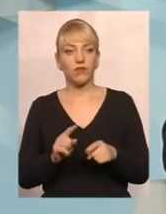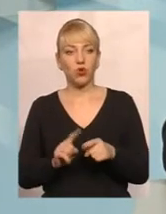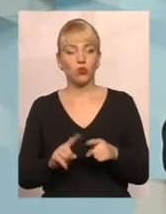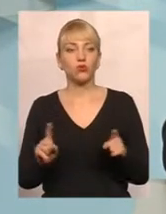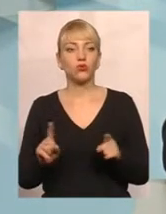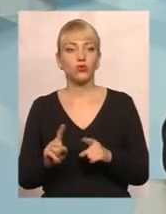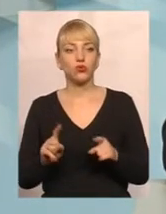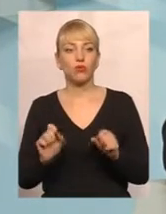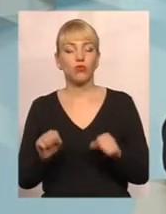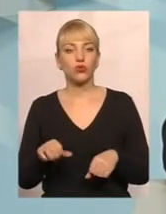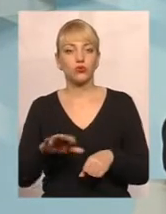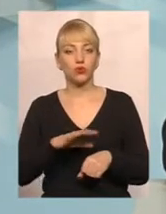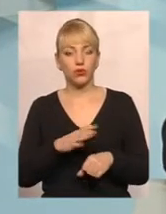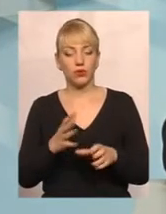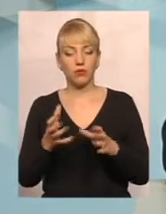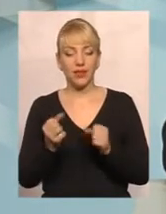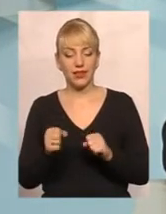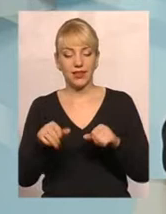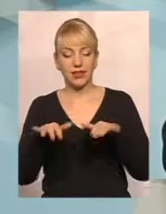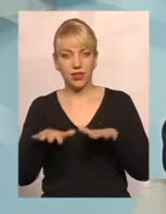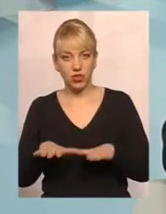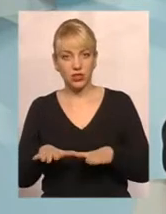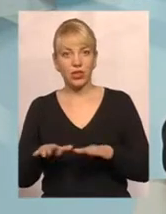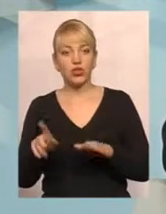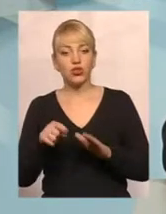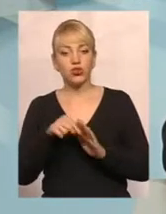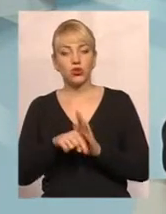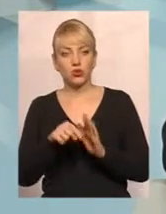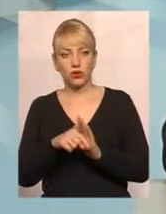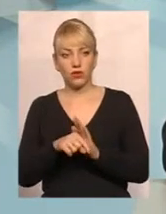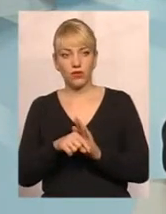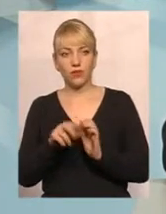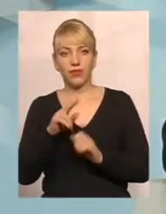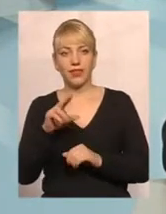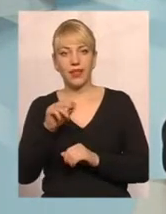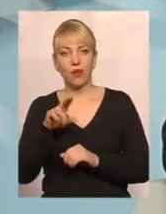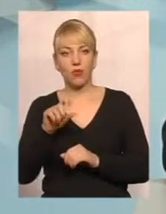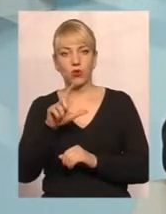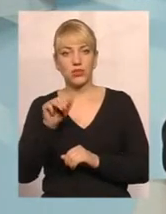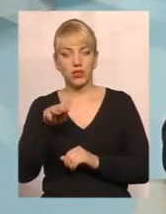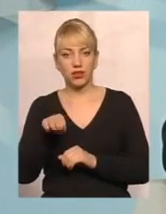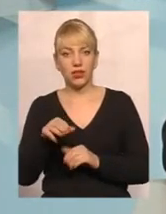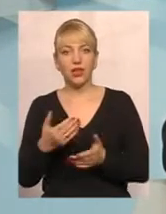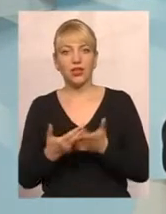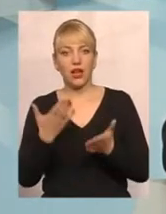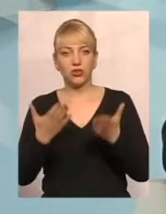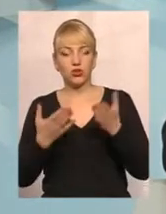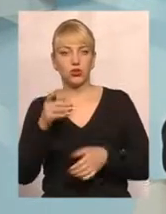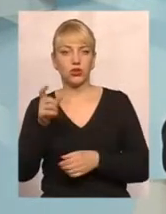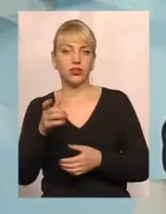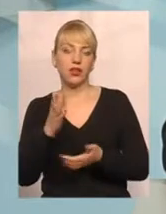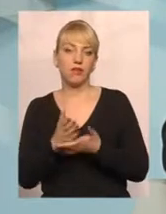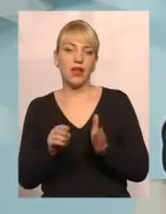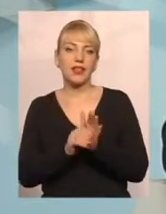можуть бути прийняті певні рішення стосовно, скажімо так, депозитів. Якщо людина має